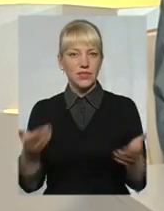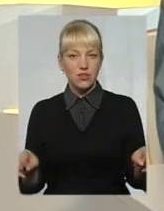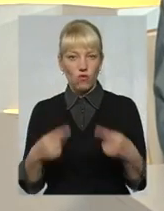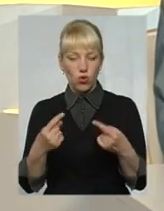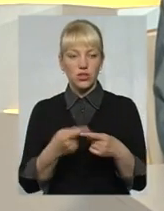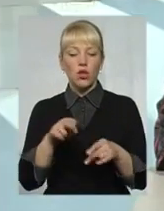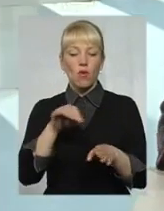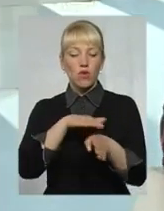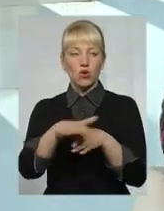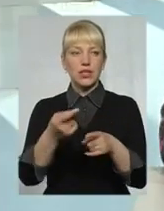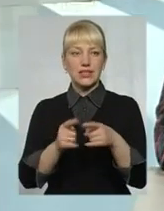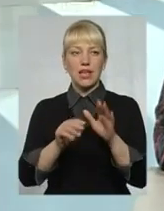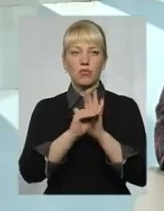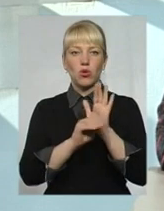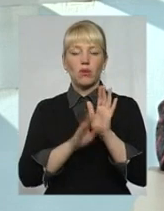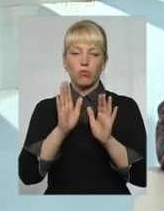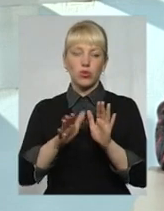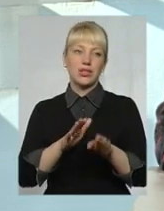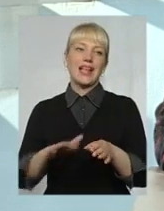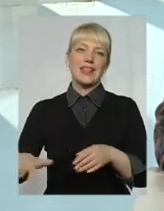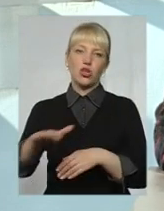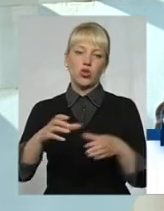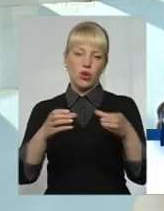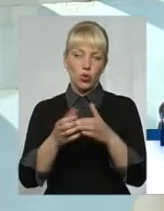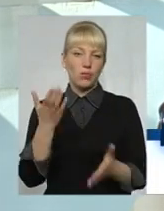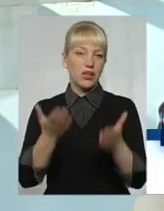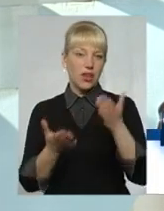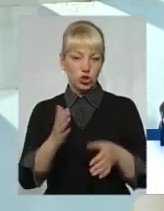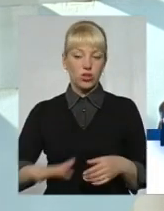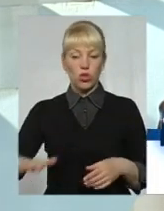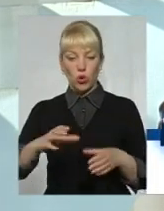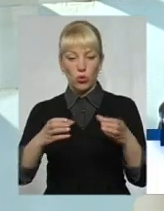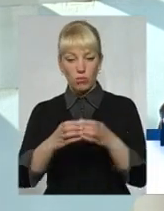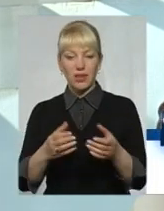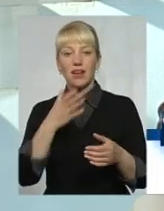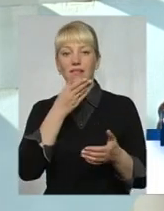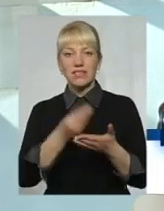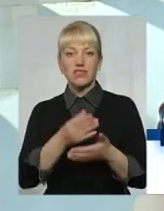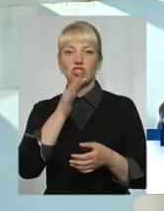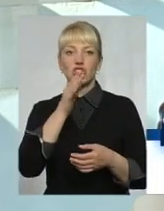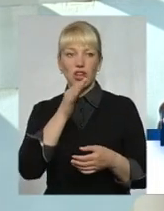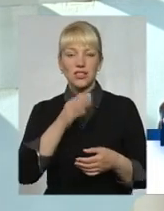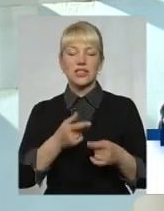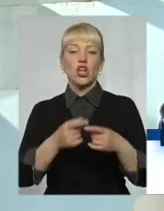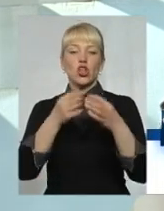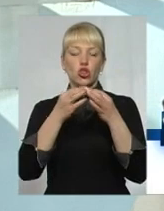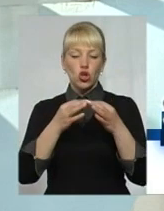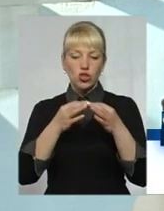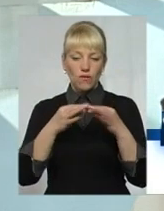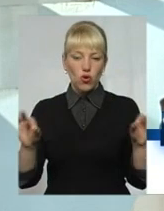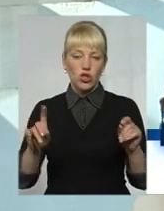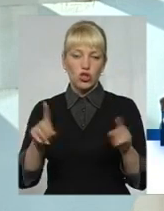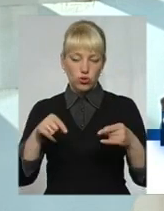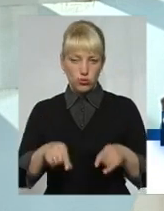виконавцями цієї програми будуть і територіальні громади. Якщо територіальна громада в свій час дозволила, щоб ця дитина вийшла з їхньої громади, будь ласка,